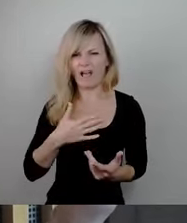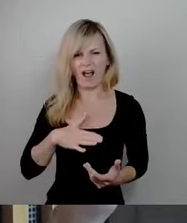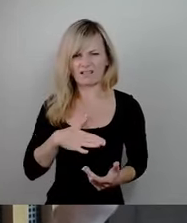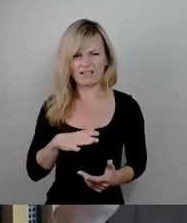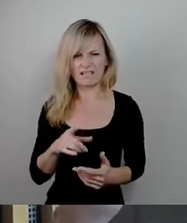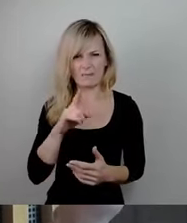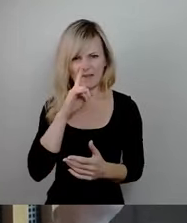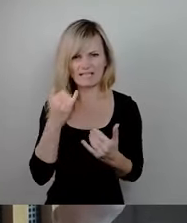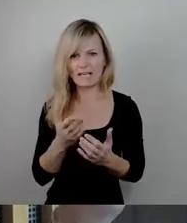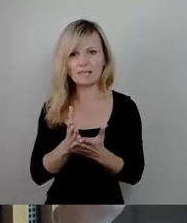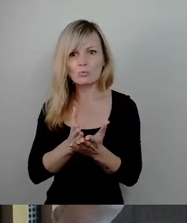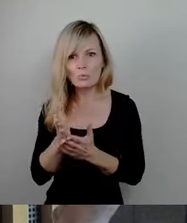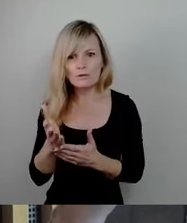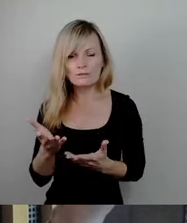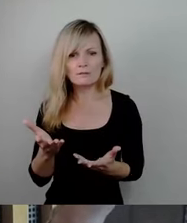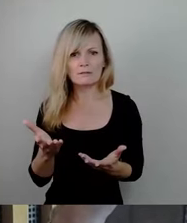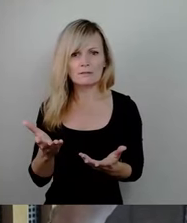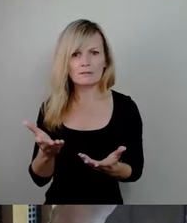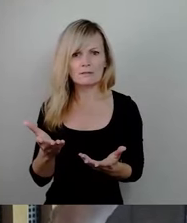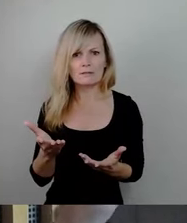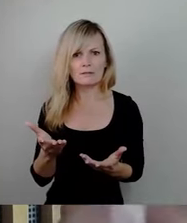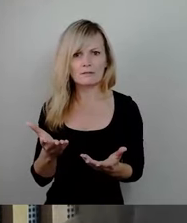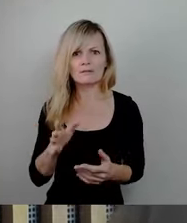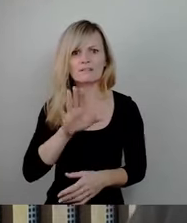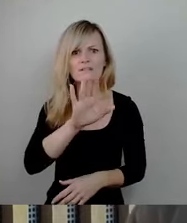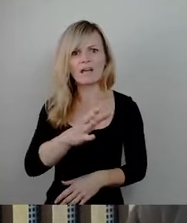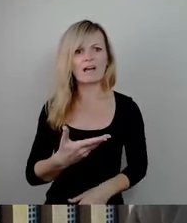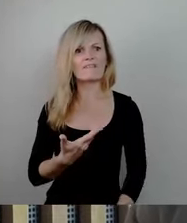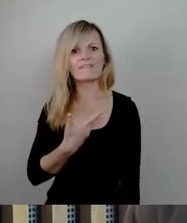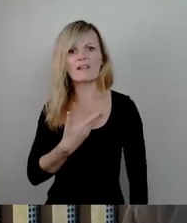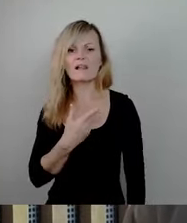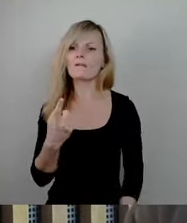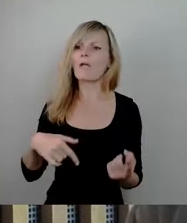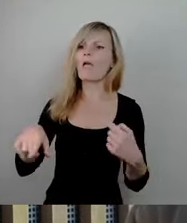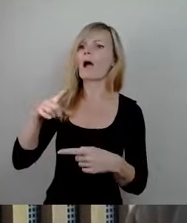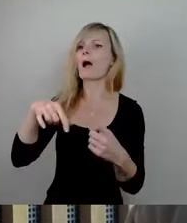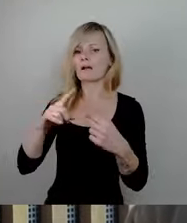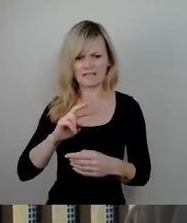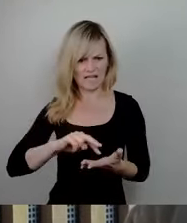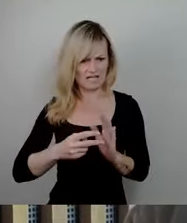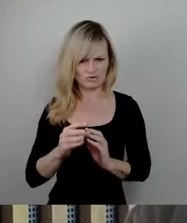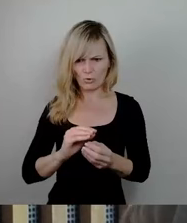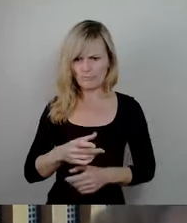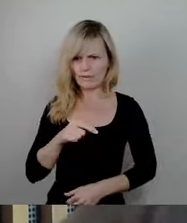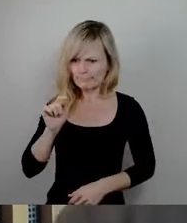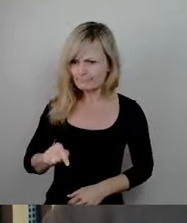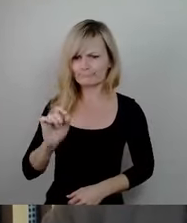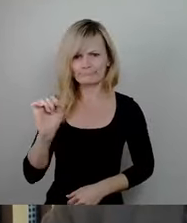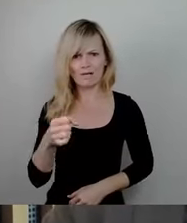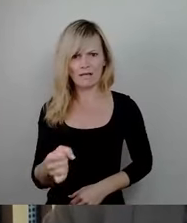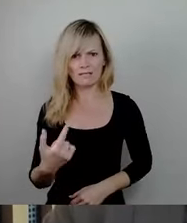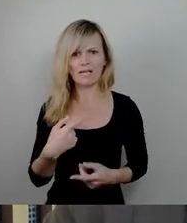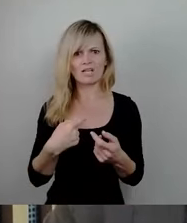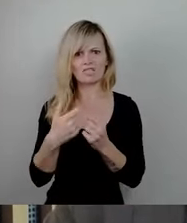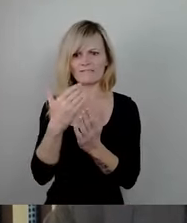jetzt die ganze Zeit Ihrer Willkür ausgeliefert sind, weil wir technische Probleme haben und nicht, und deswegen unsere Geschäftsordnung